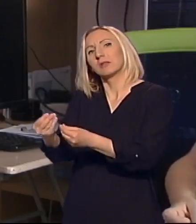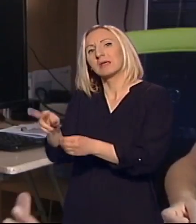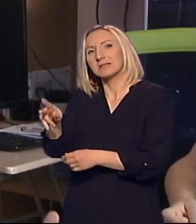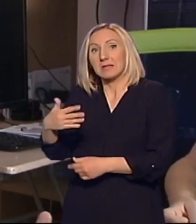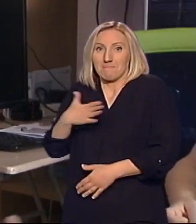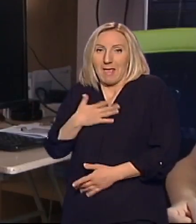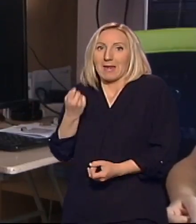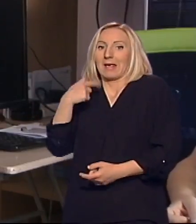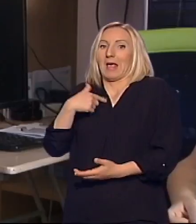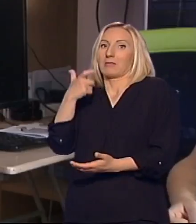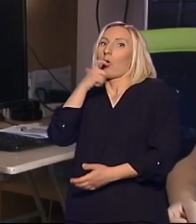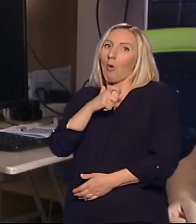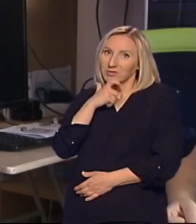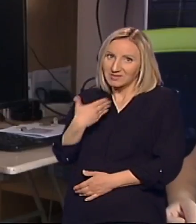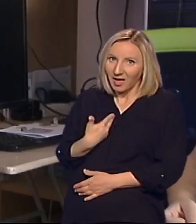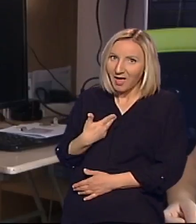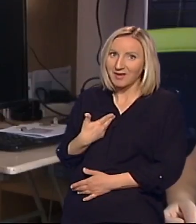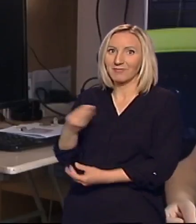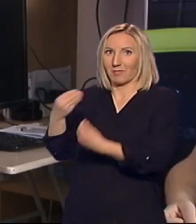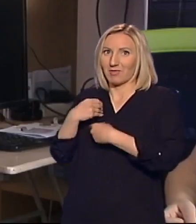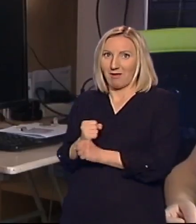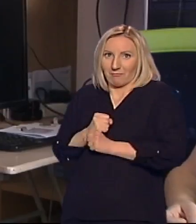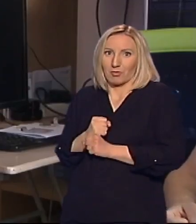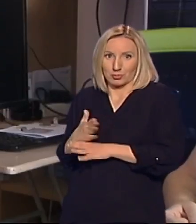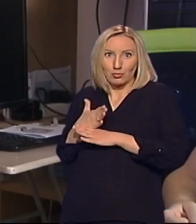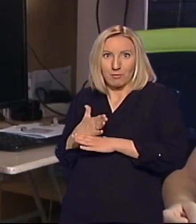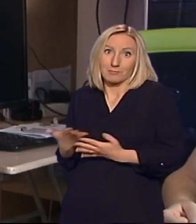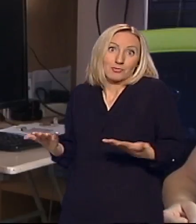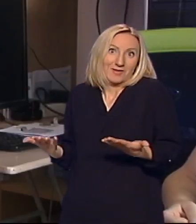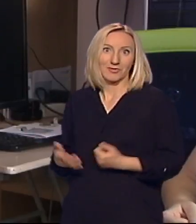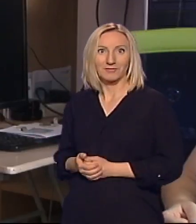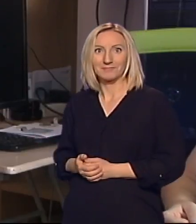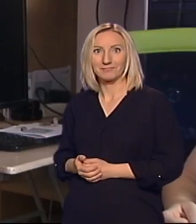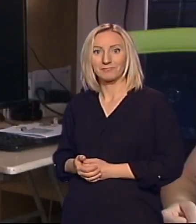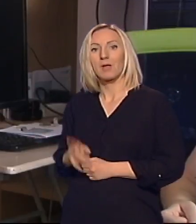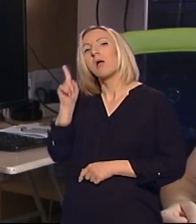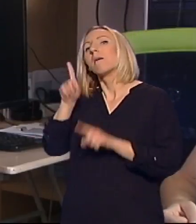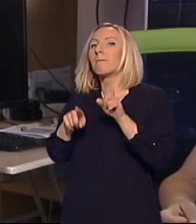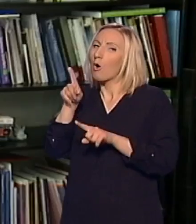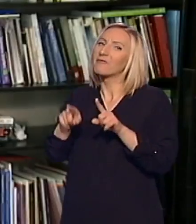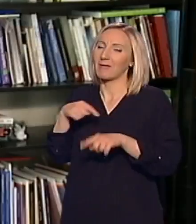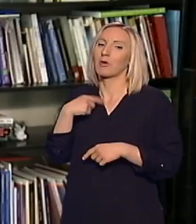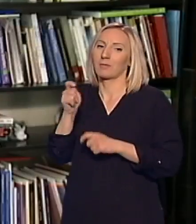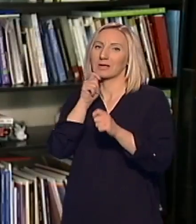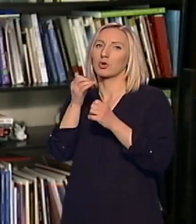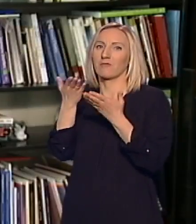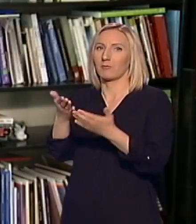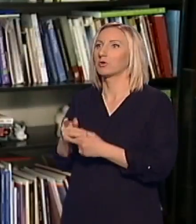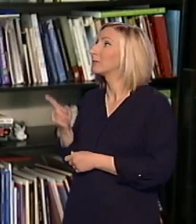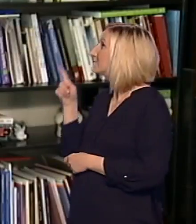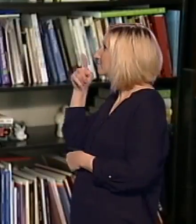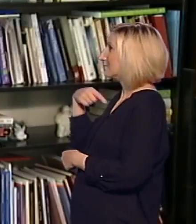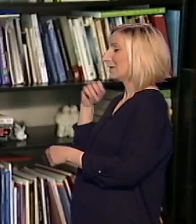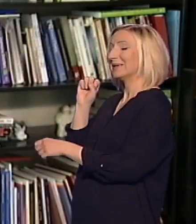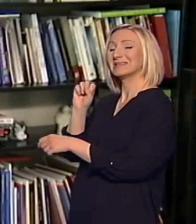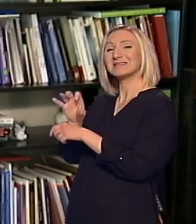Meni kad ostari i eto, prosto o tome se povremeno razgovaraju. Savetujemo